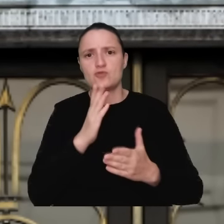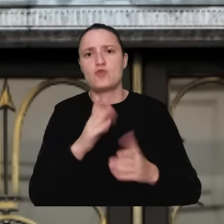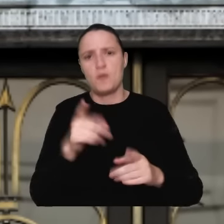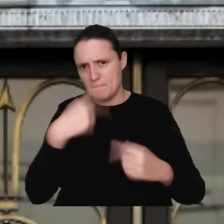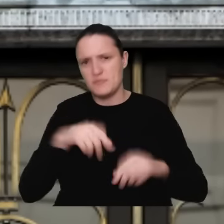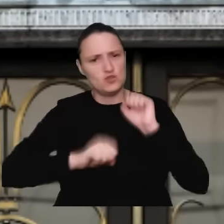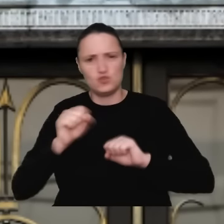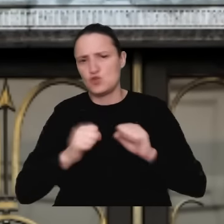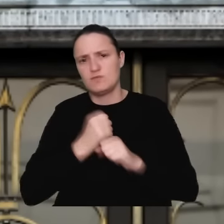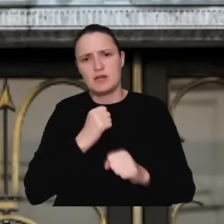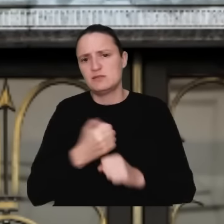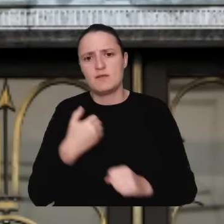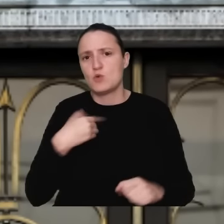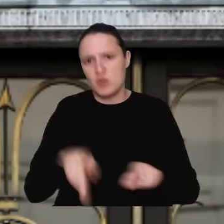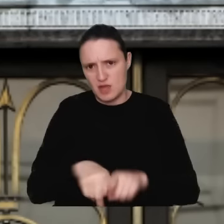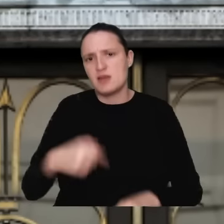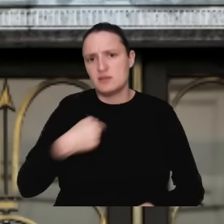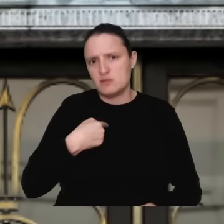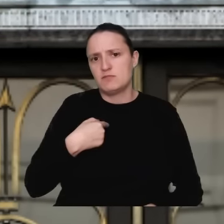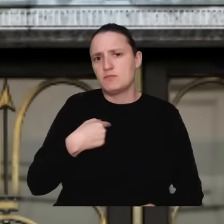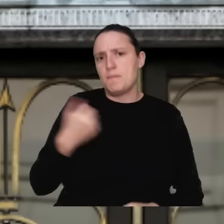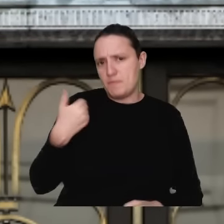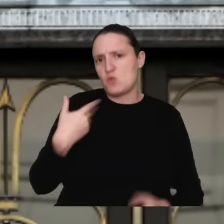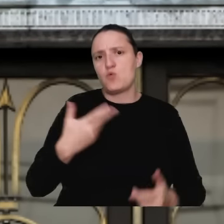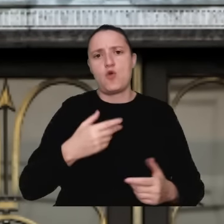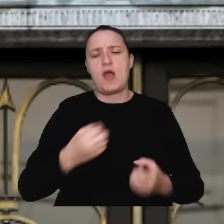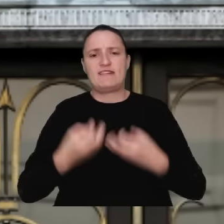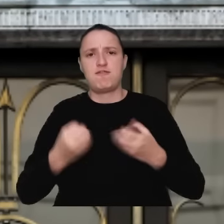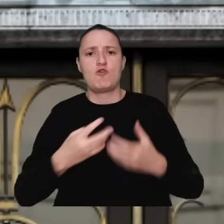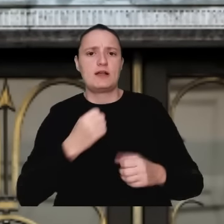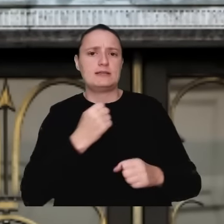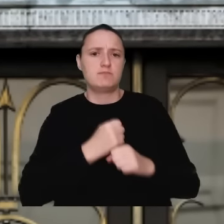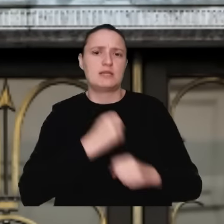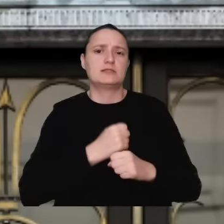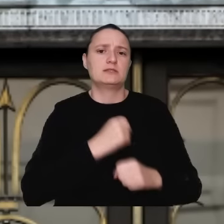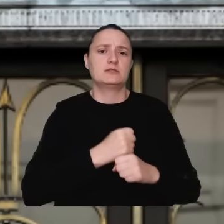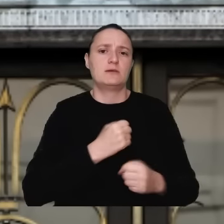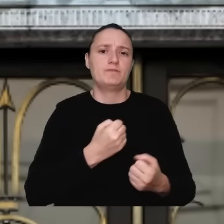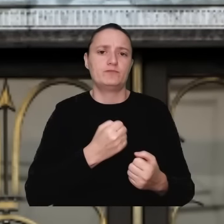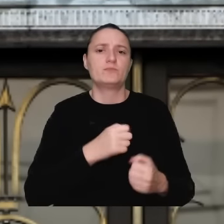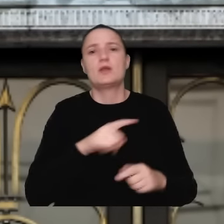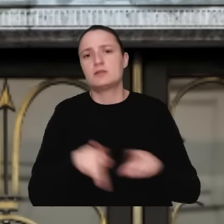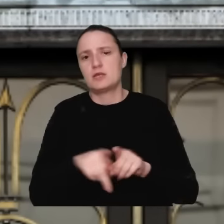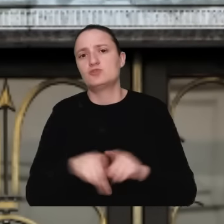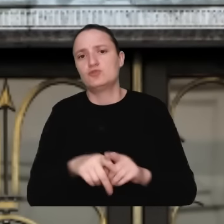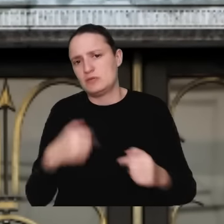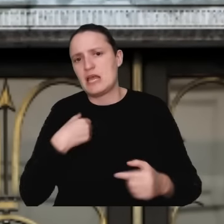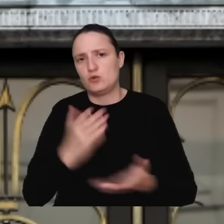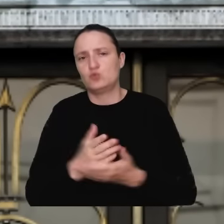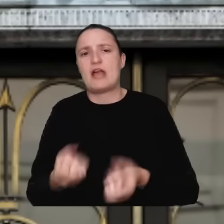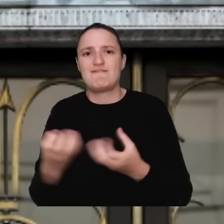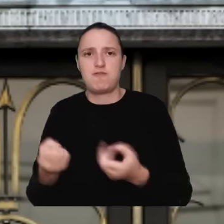sądowej. Ja też wielokrotnie występowałem na sali sądowej jako aplikant adwokacki, teraz jestem adwokatem. Mówię z kilku nas,